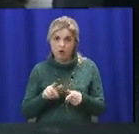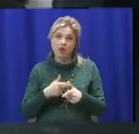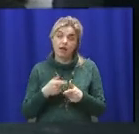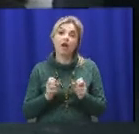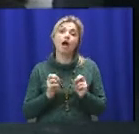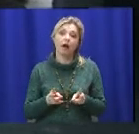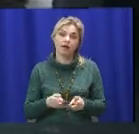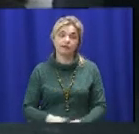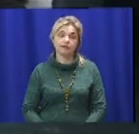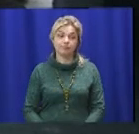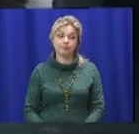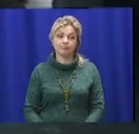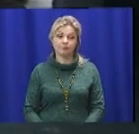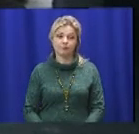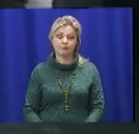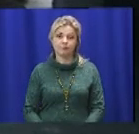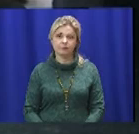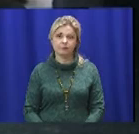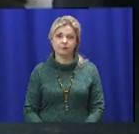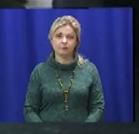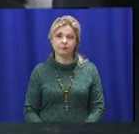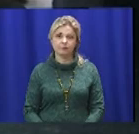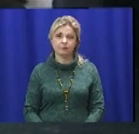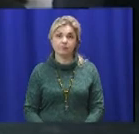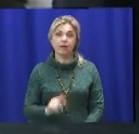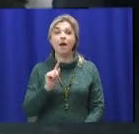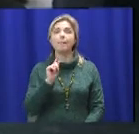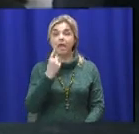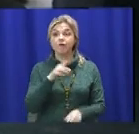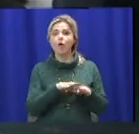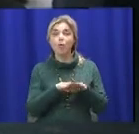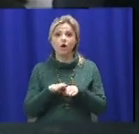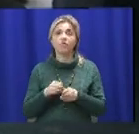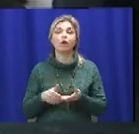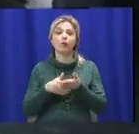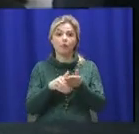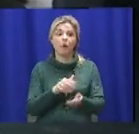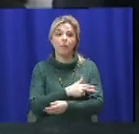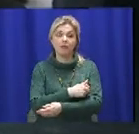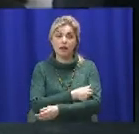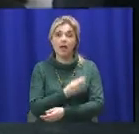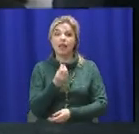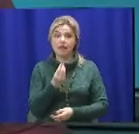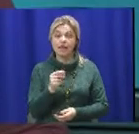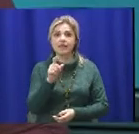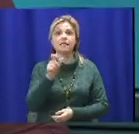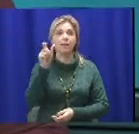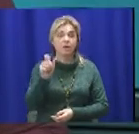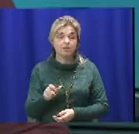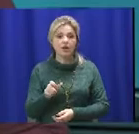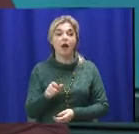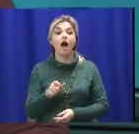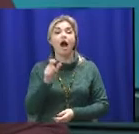Давайте, я вас слухаю. Перший уровень оказання медицинської допомоги. Деньги идут за пациента. Пациент